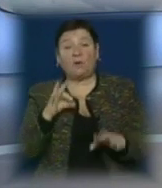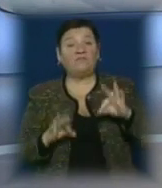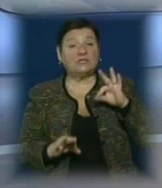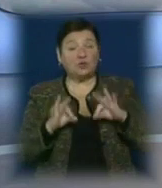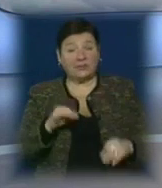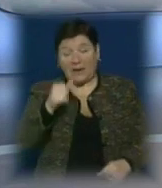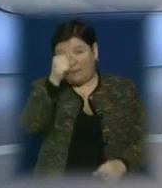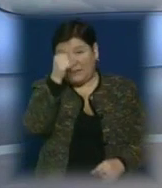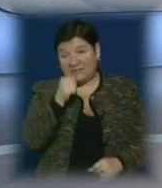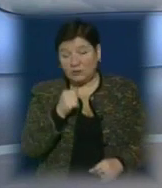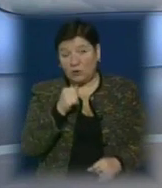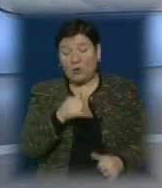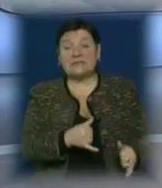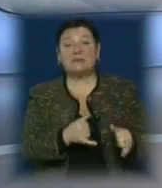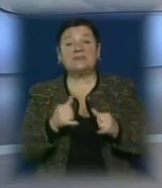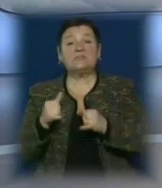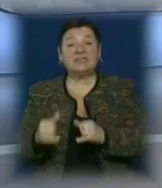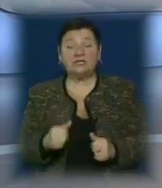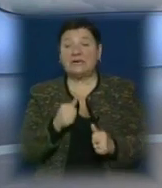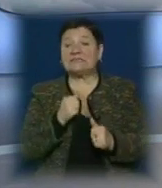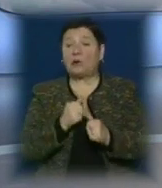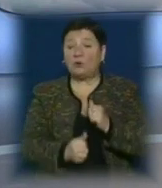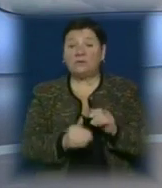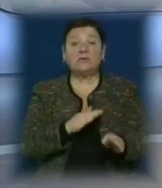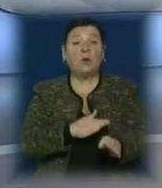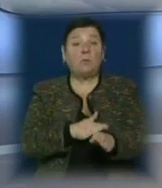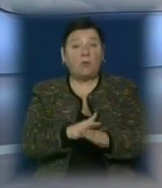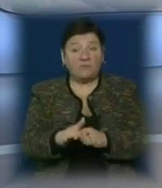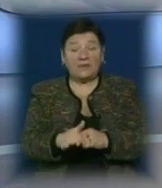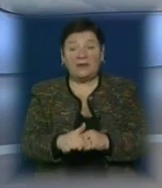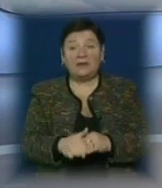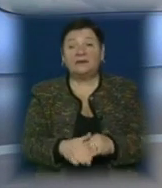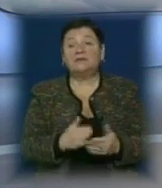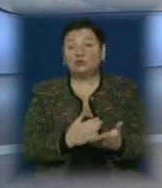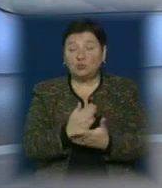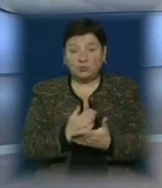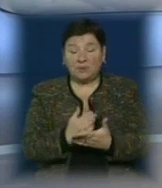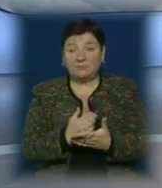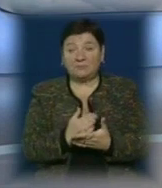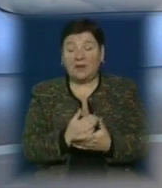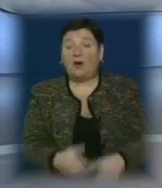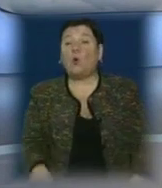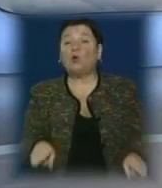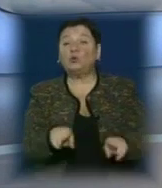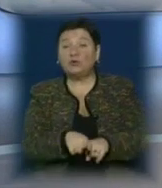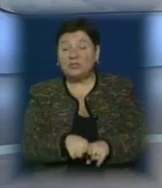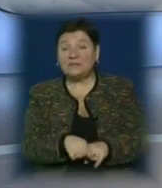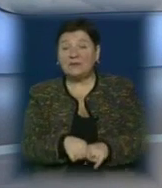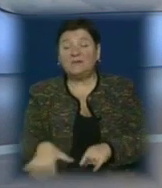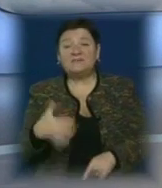місячного грошового забезпечення за кожний повний календарний місяць служби. Водночас усім